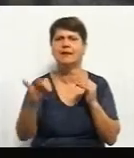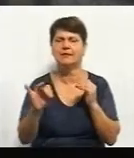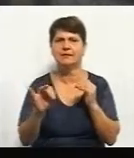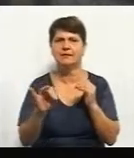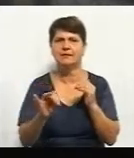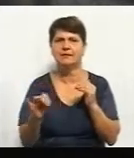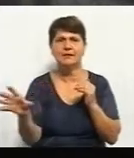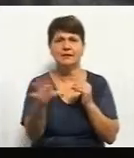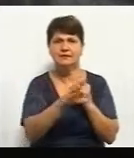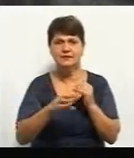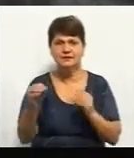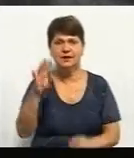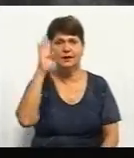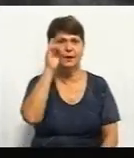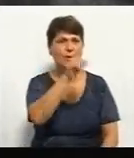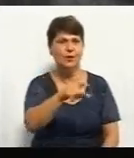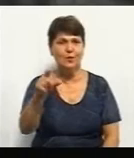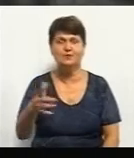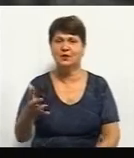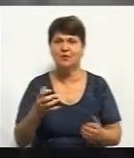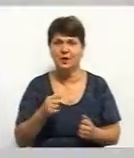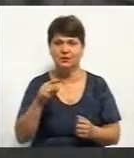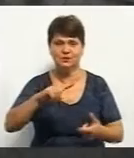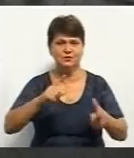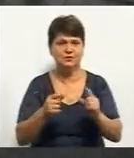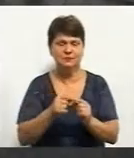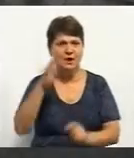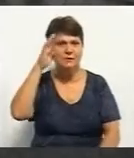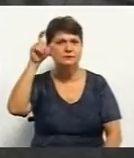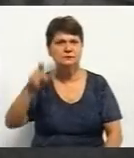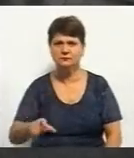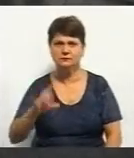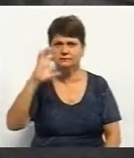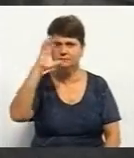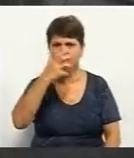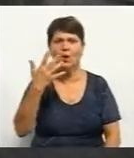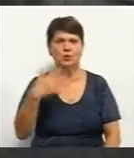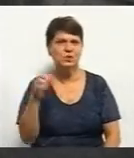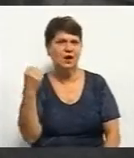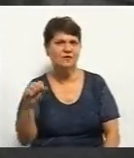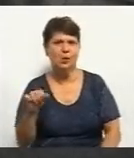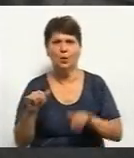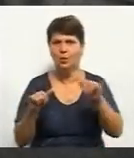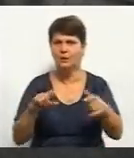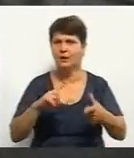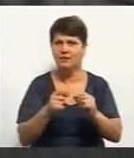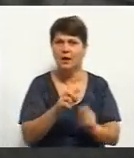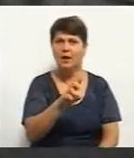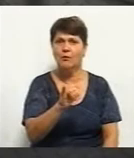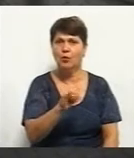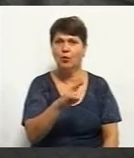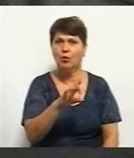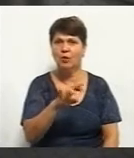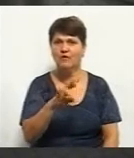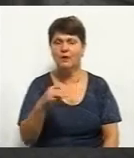З усіх хлопців, що брали участь в цьому турнірі, цей суперник найсерйозніший. Він вже вигравав у нього на турнірі у Буковелі. Я